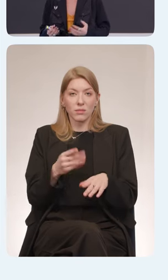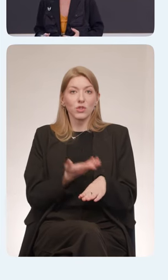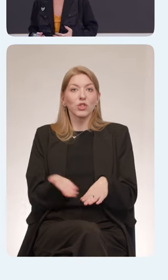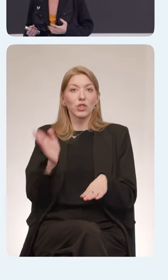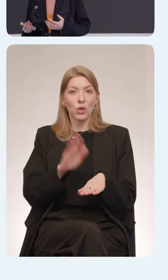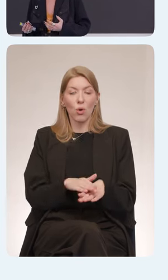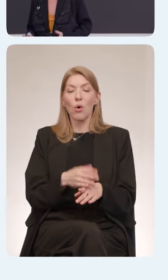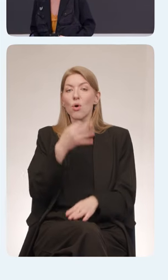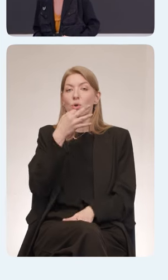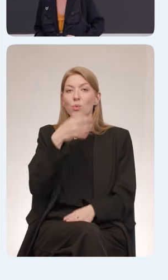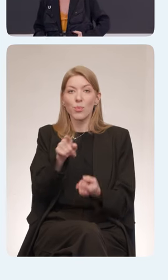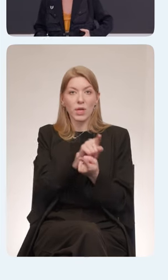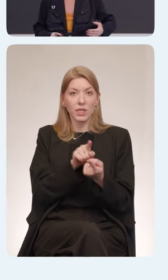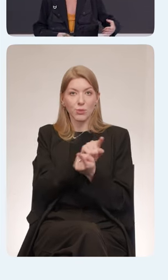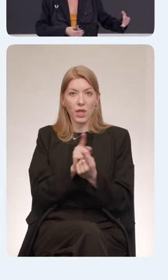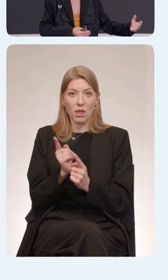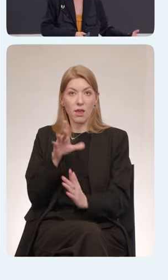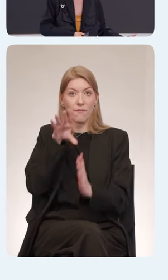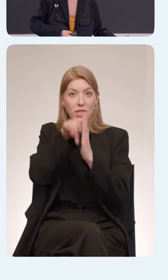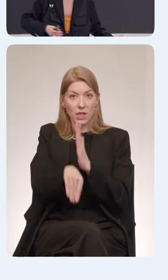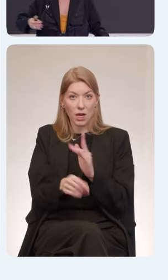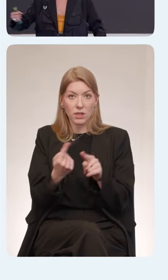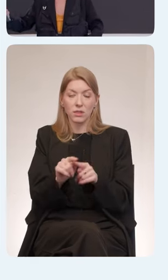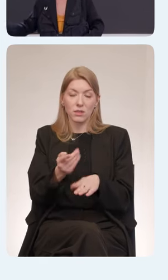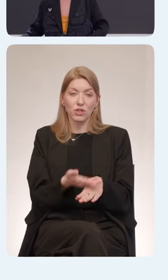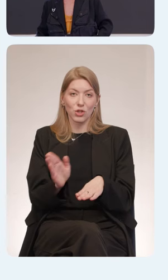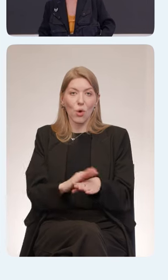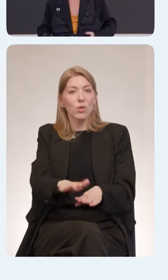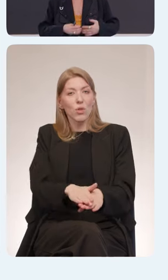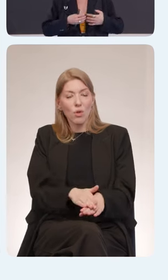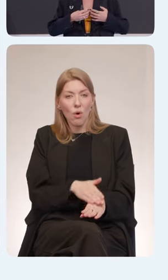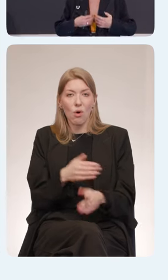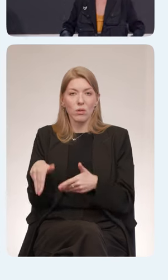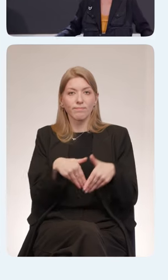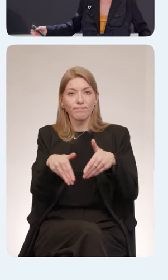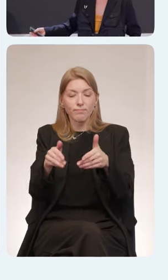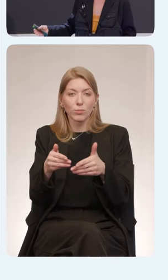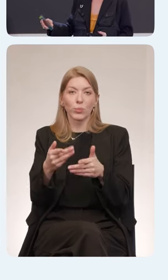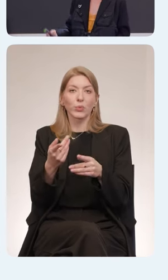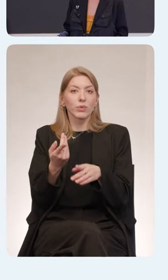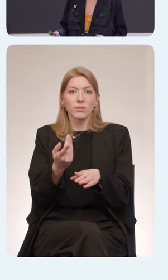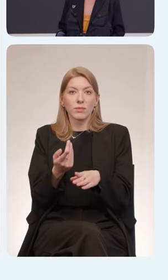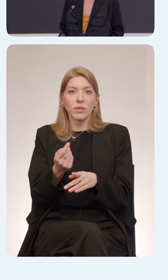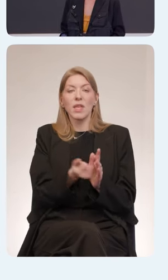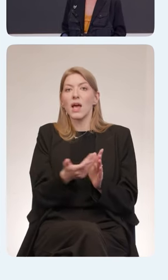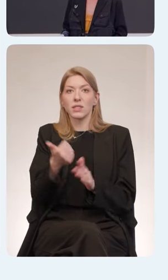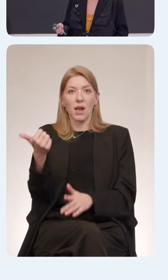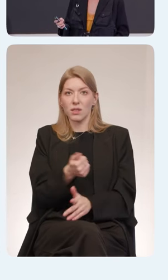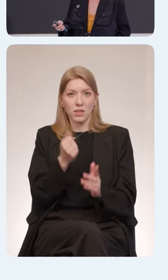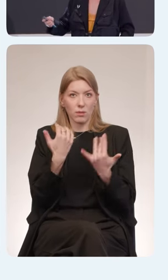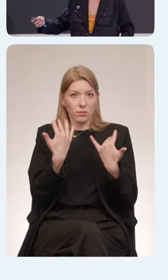изменения тяжело. Это долгий путь. Это несколько лет. Это не получается за пару недель. Правда.